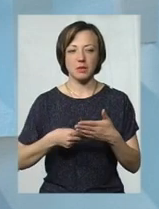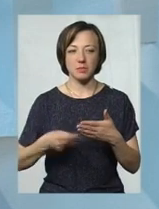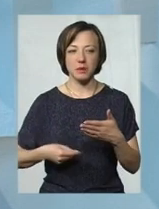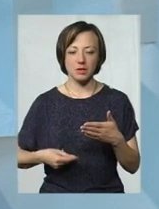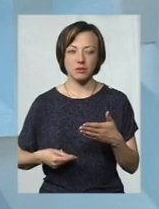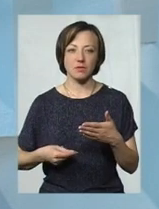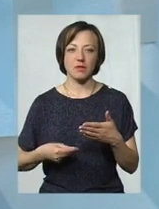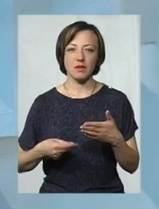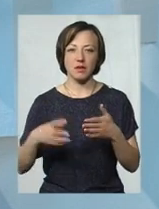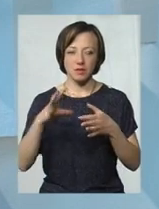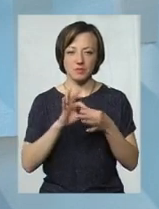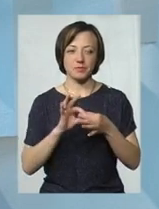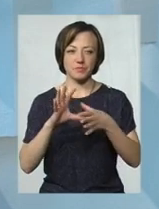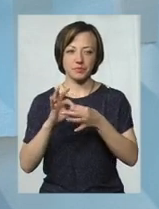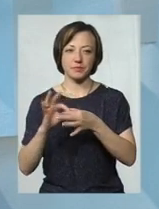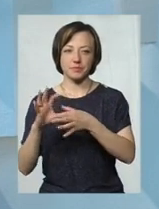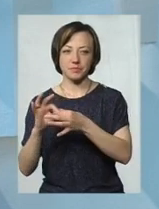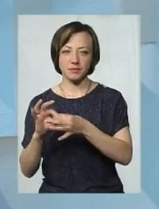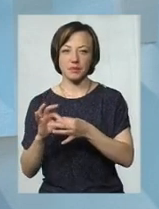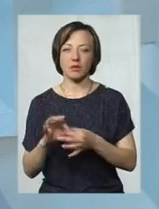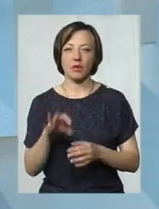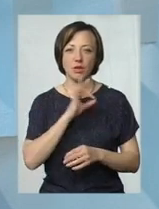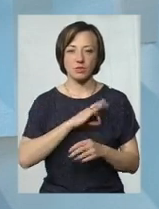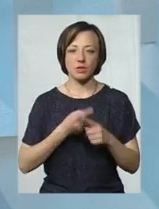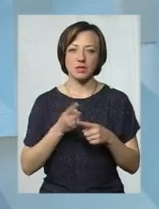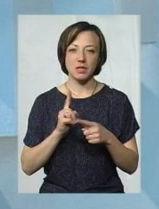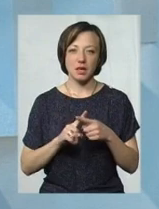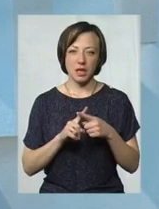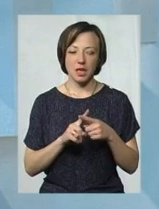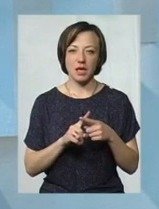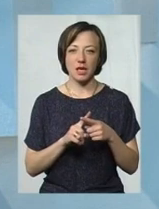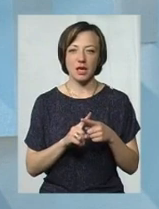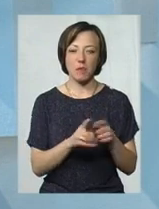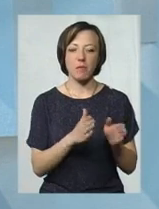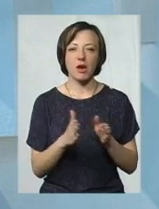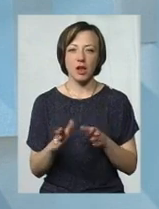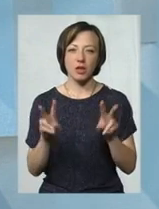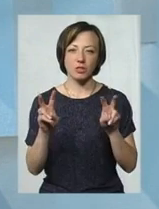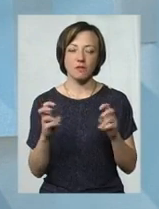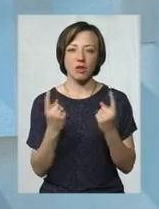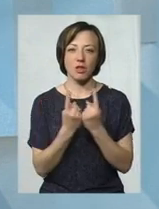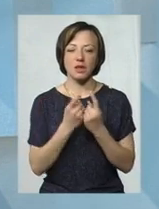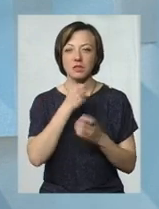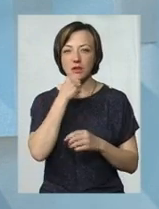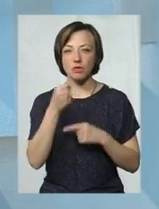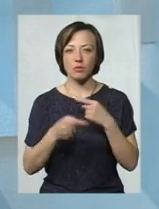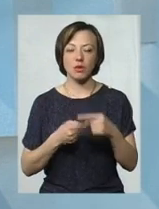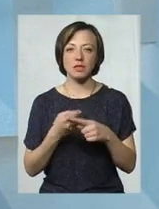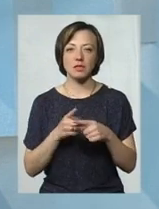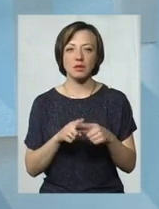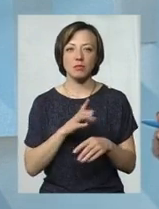ставали користувачами цієї мережі. В старшого покоління це було